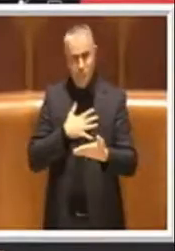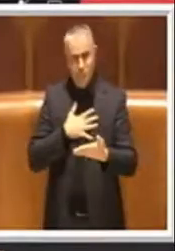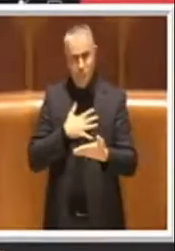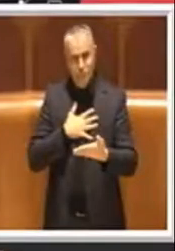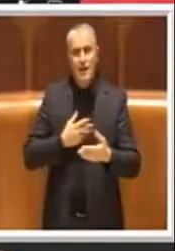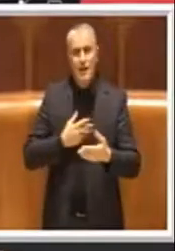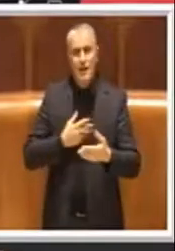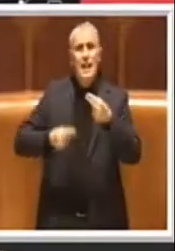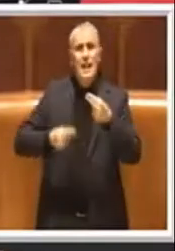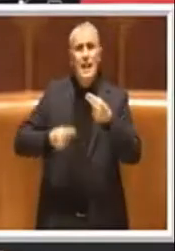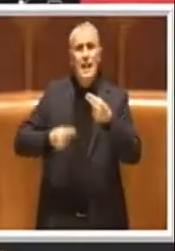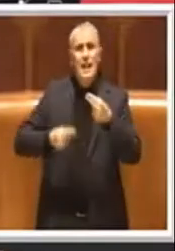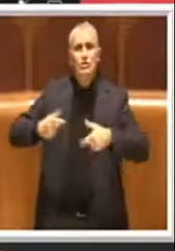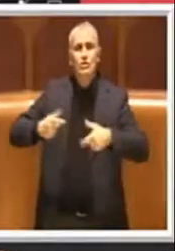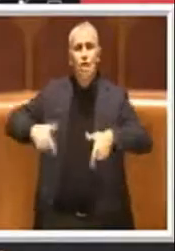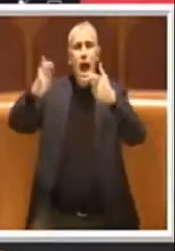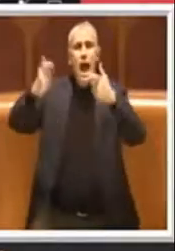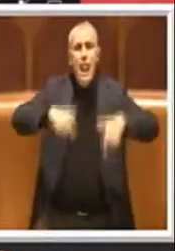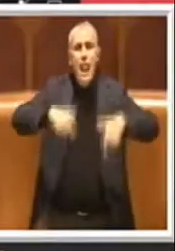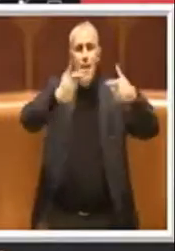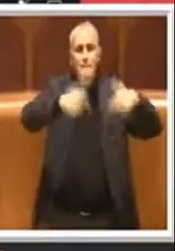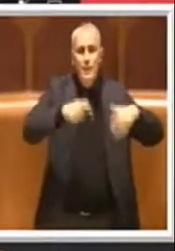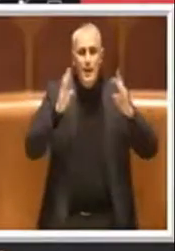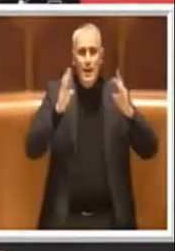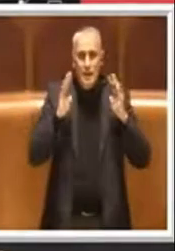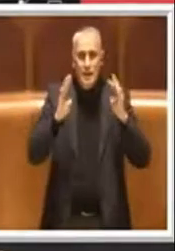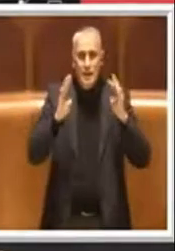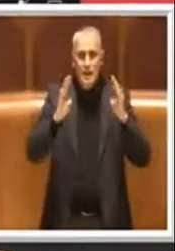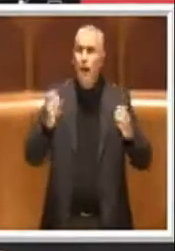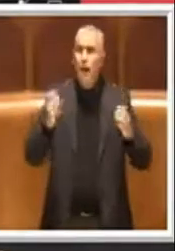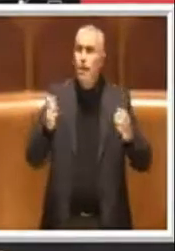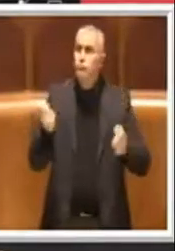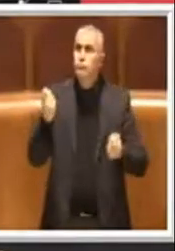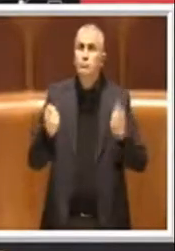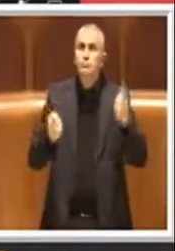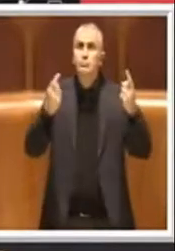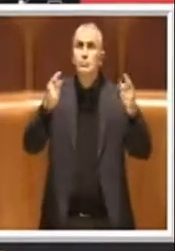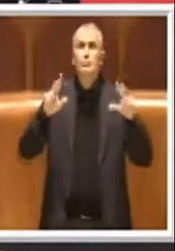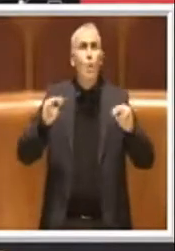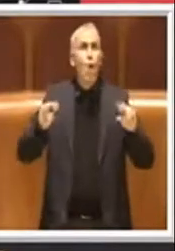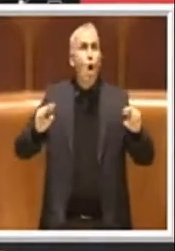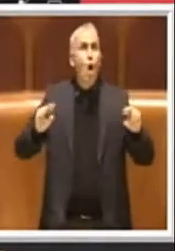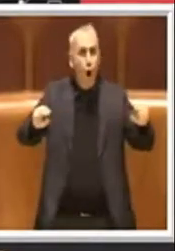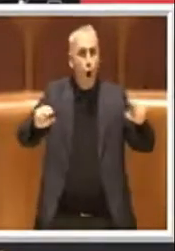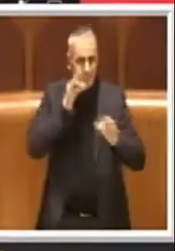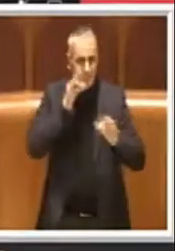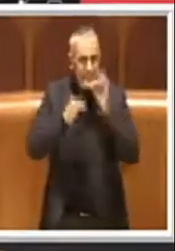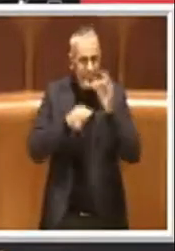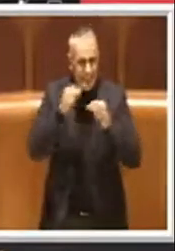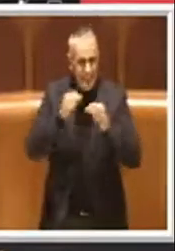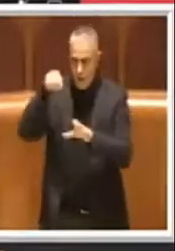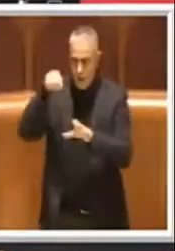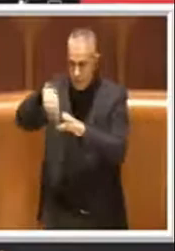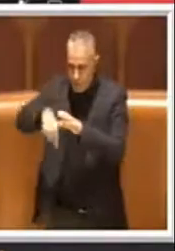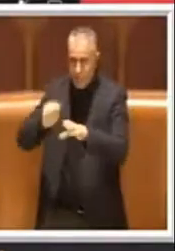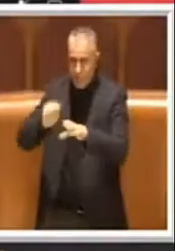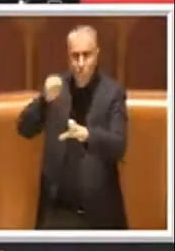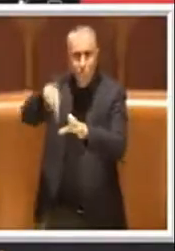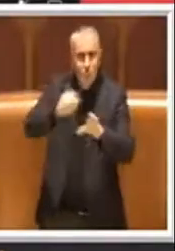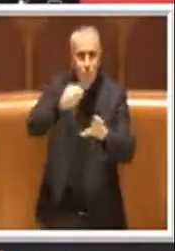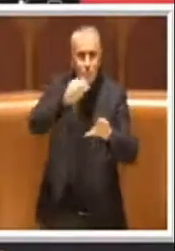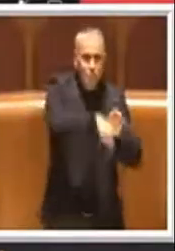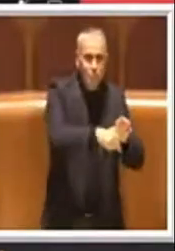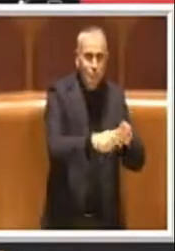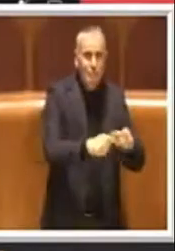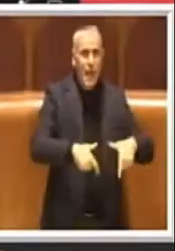bilancio arboreo per fortuna è iniziato a ricrescere, vuol dire che si fanno piantumazioni e mi auguro che i prossimi anni se ne faranno